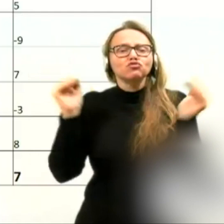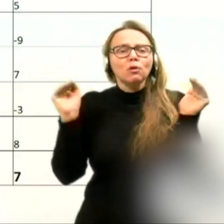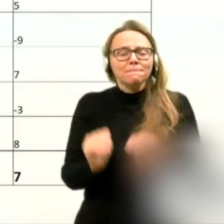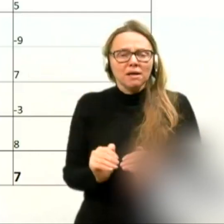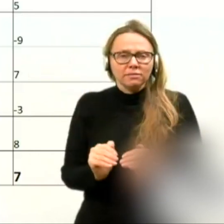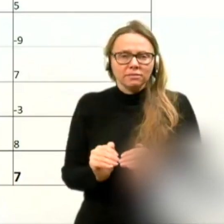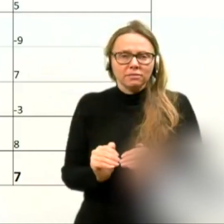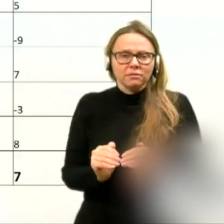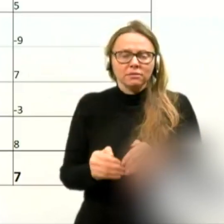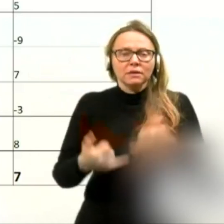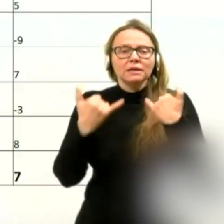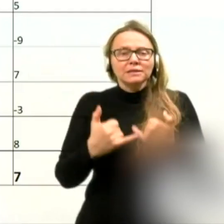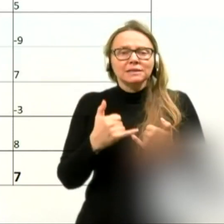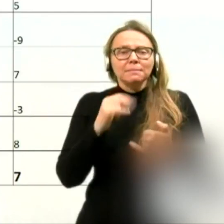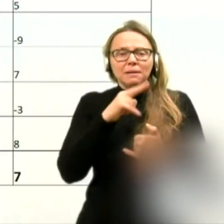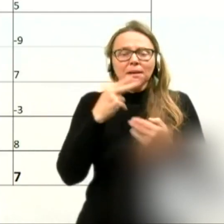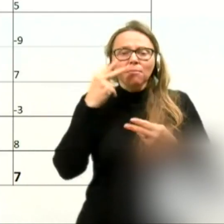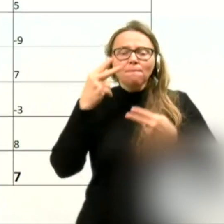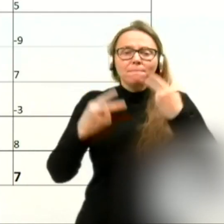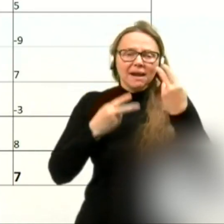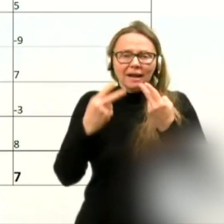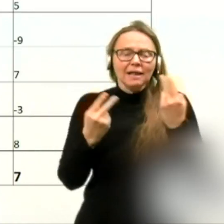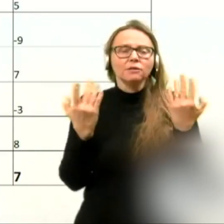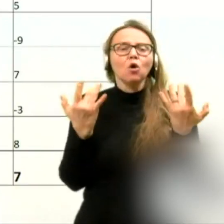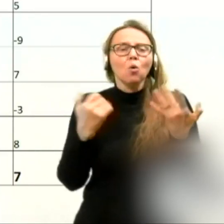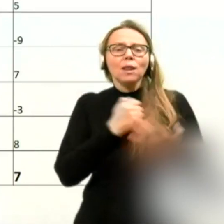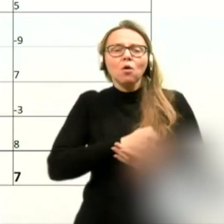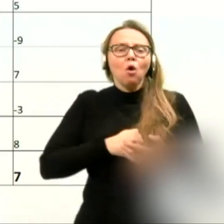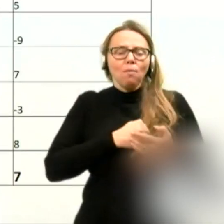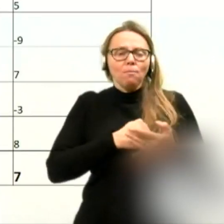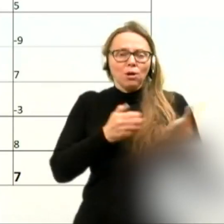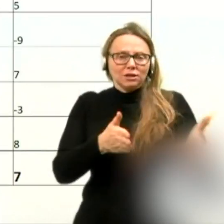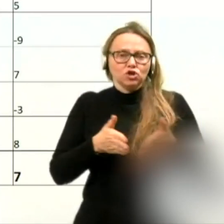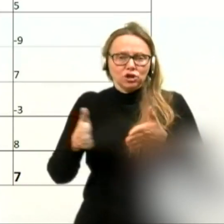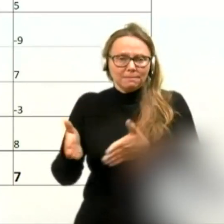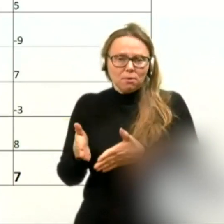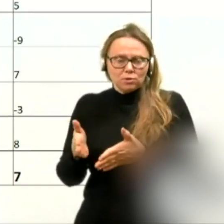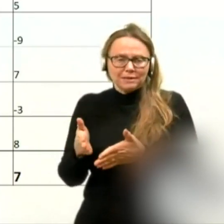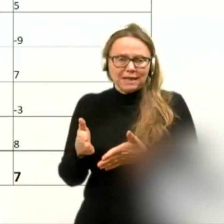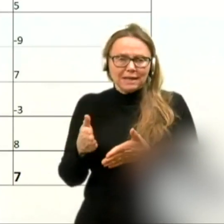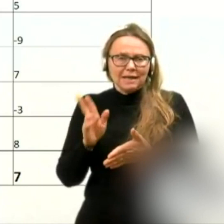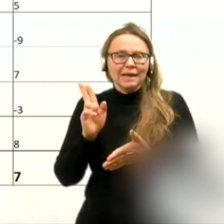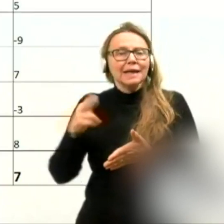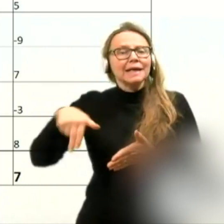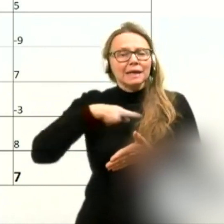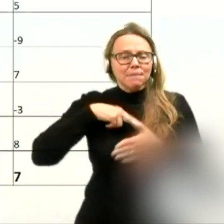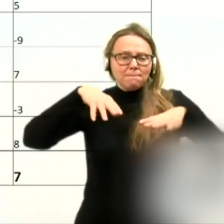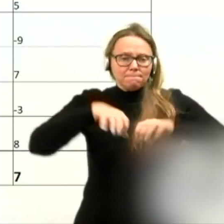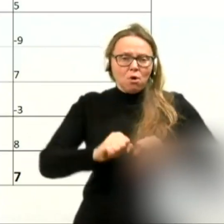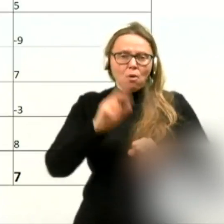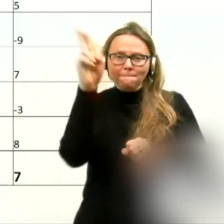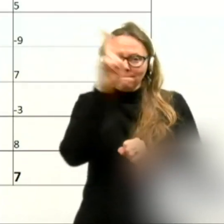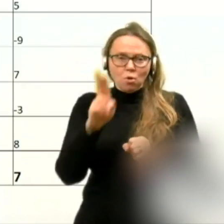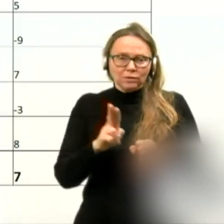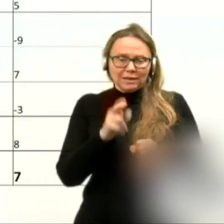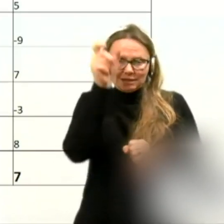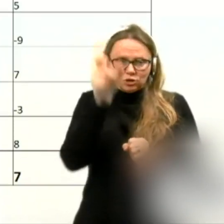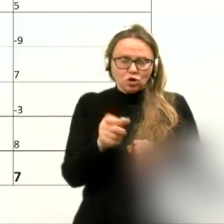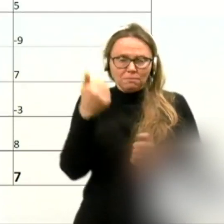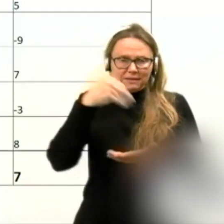manj. Tukaj pa imamo pregled, koliko bolniških postelj imamo zasedenih. Modri stolpec,